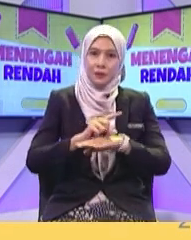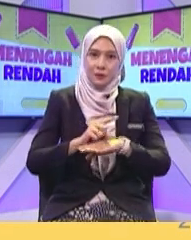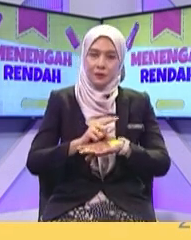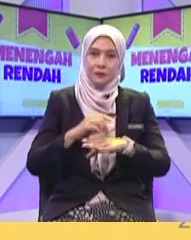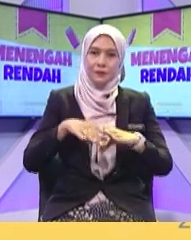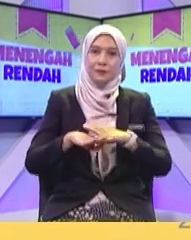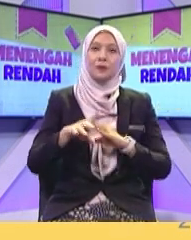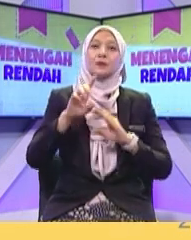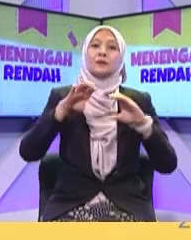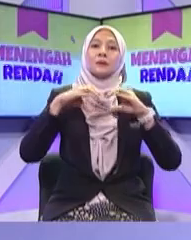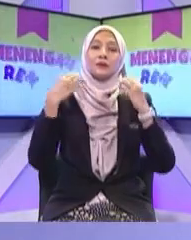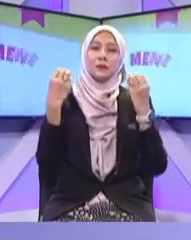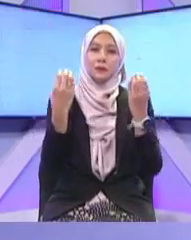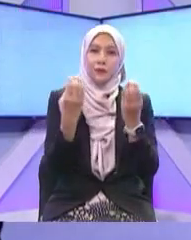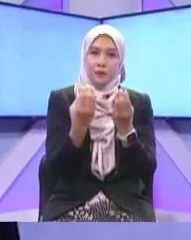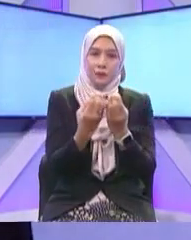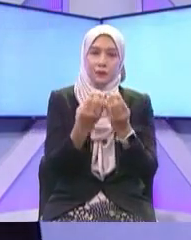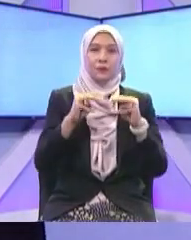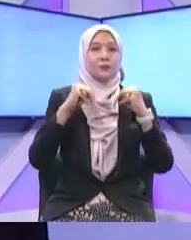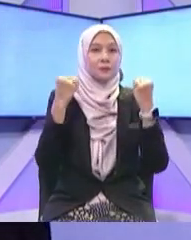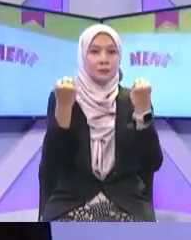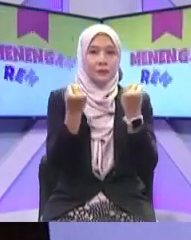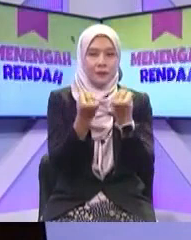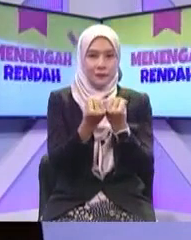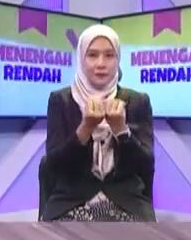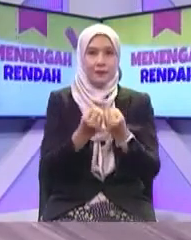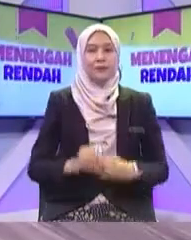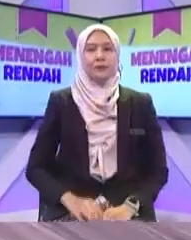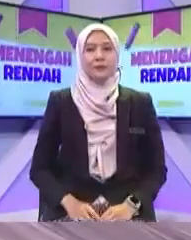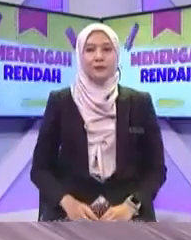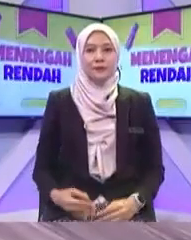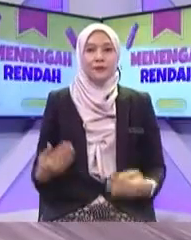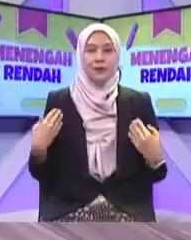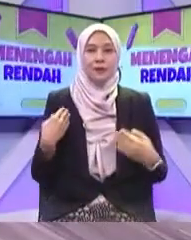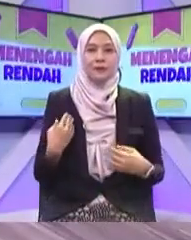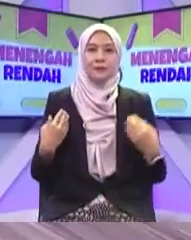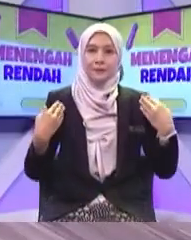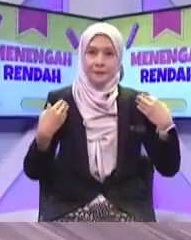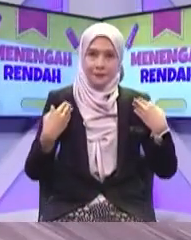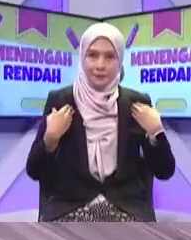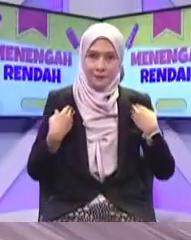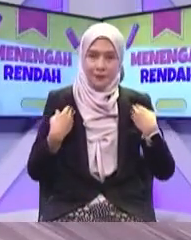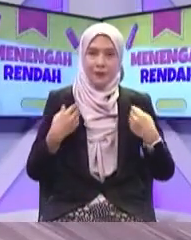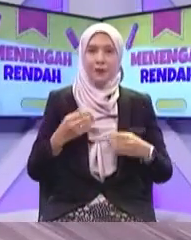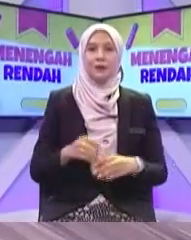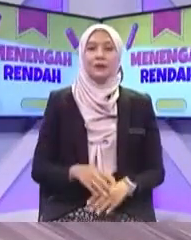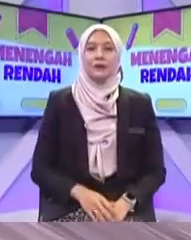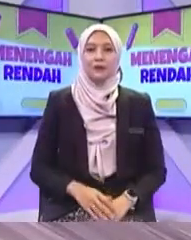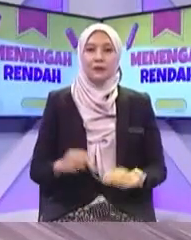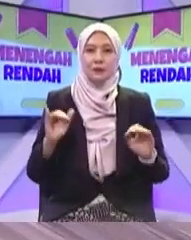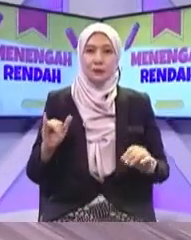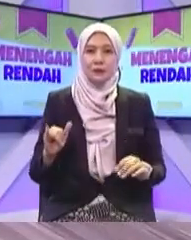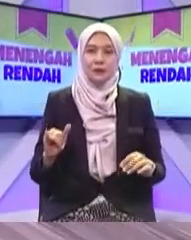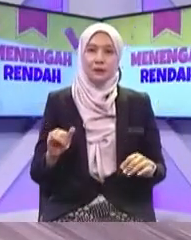hidup biar beradab betul ada moralnya ada moralnya ada nilai murninya ok etika penggunaan alat